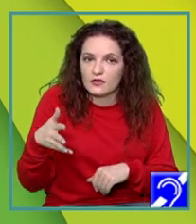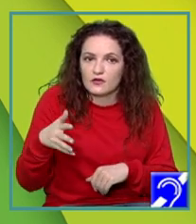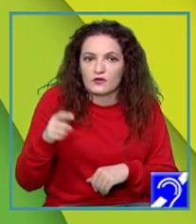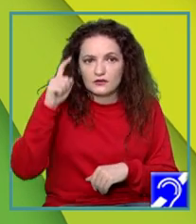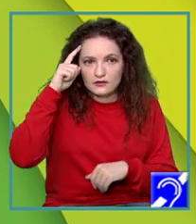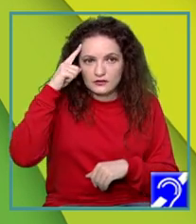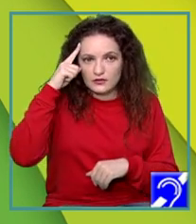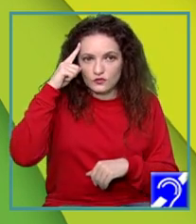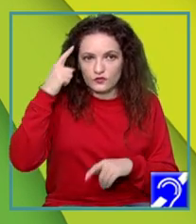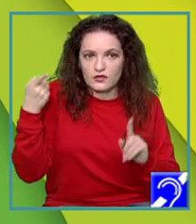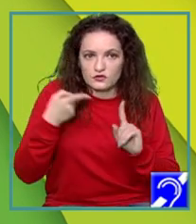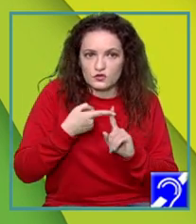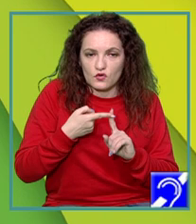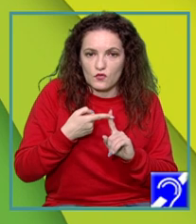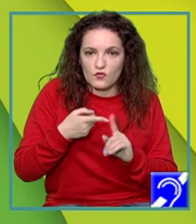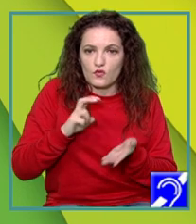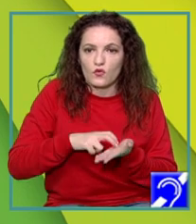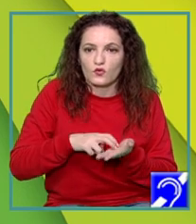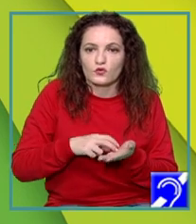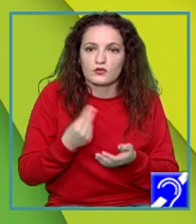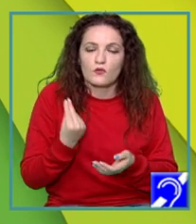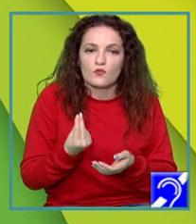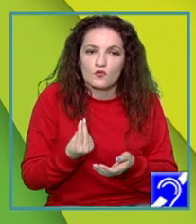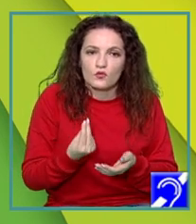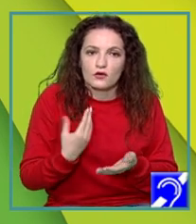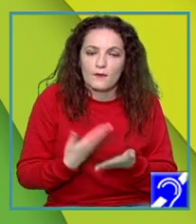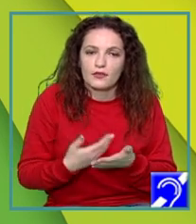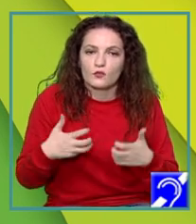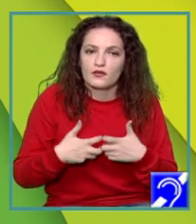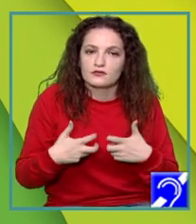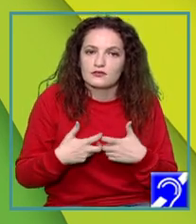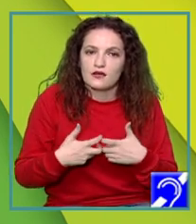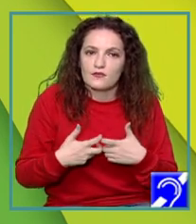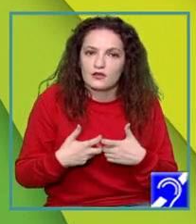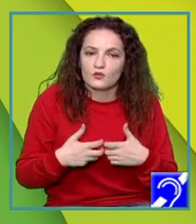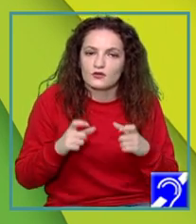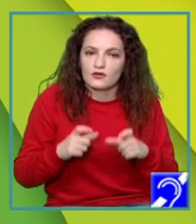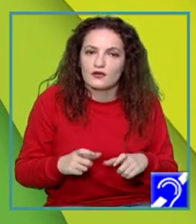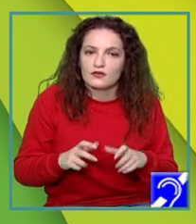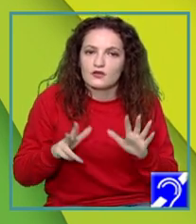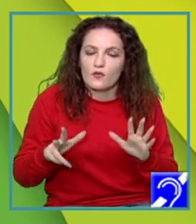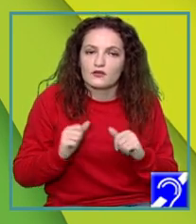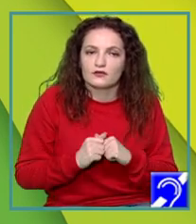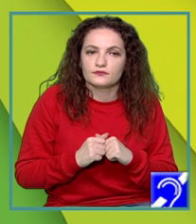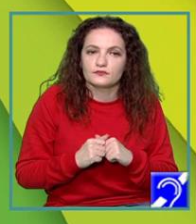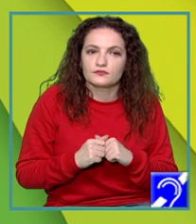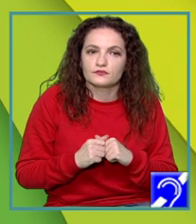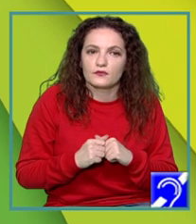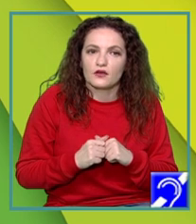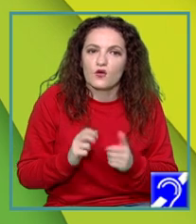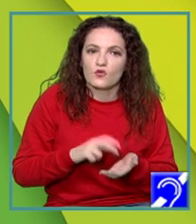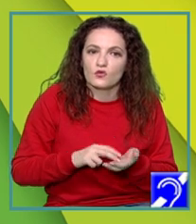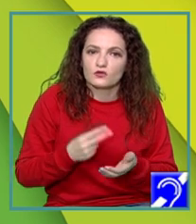următorul scop. O notă bună la examenul de evaluare națională. Și am trecut o notă bună pentru că cu